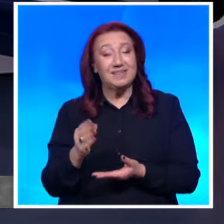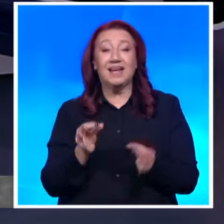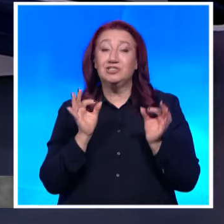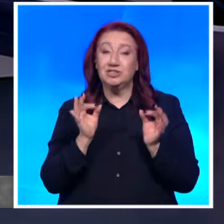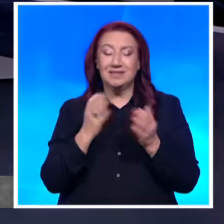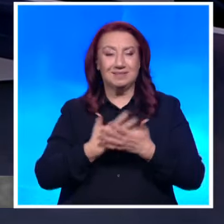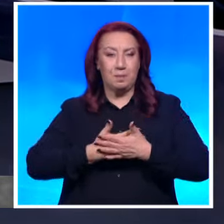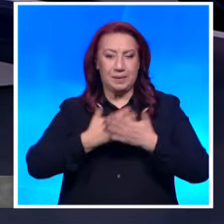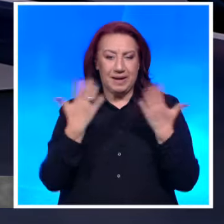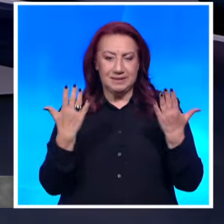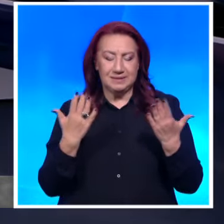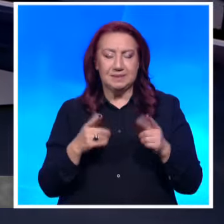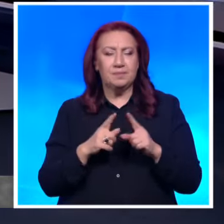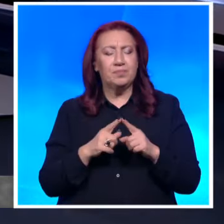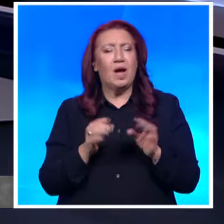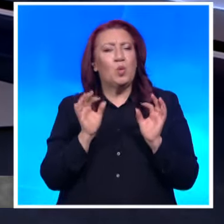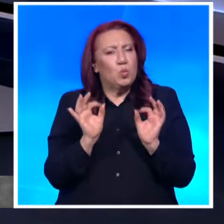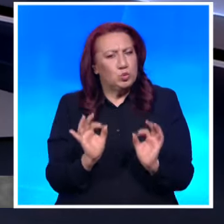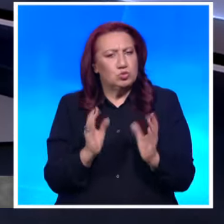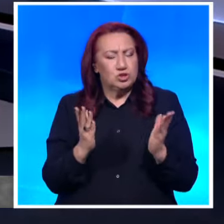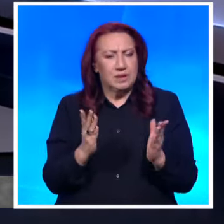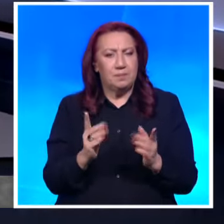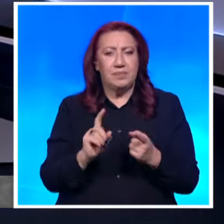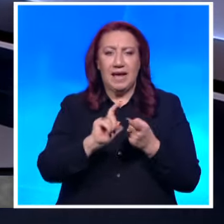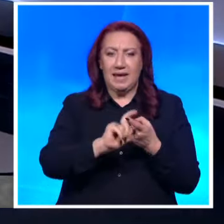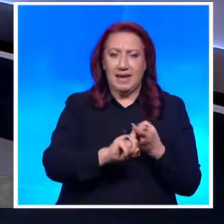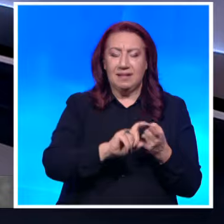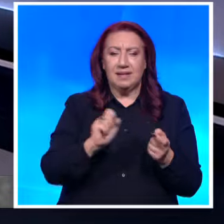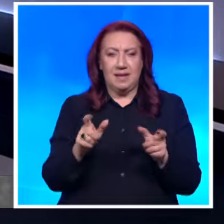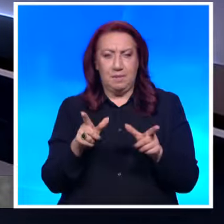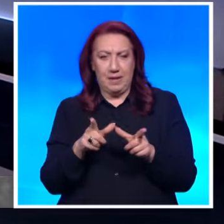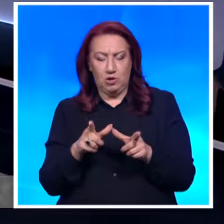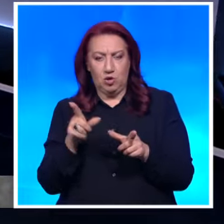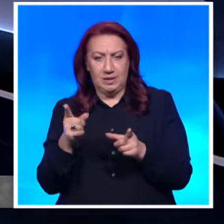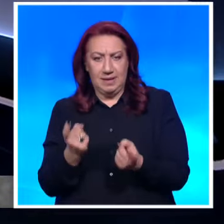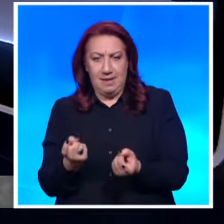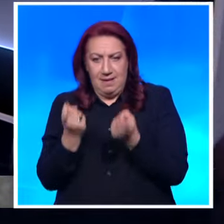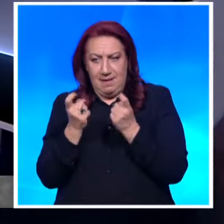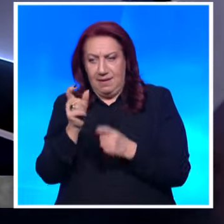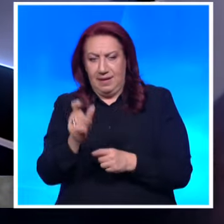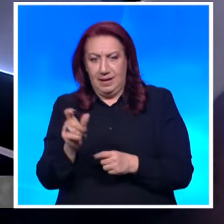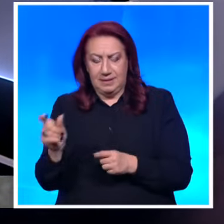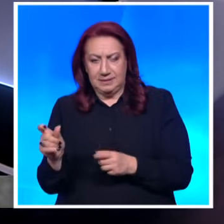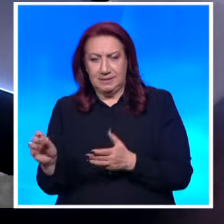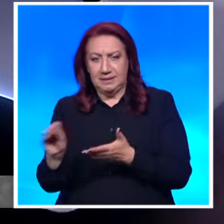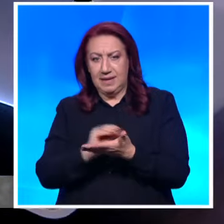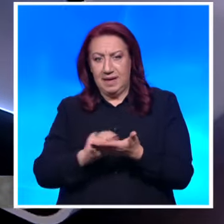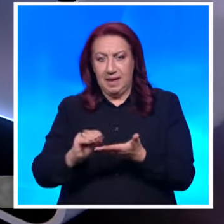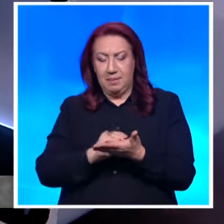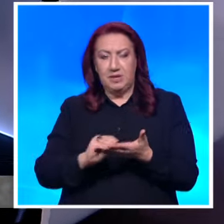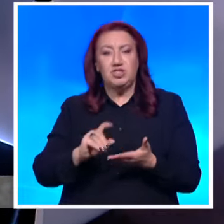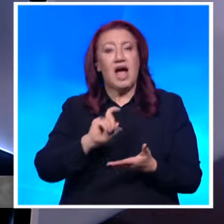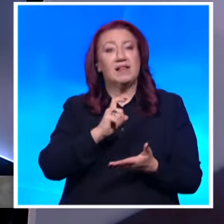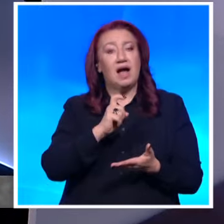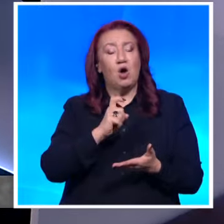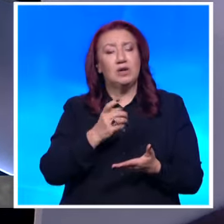едно уточнение. Кирил и Методий. Гърци, които пишат глаголицата на турска територия, днешна